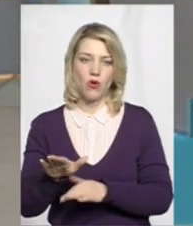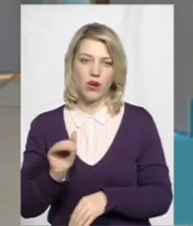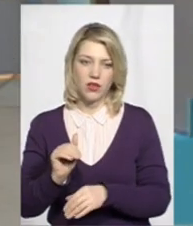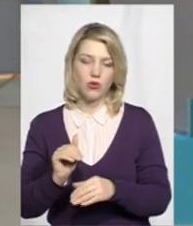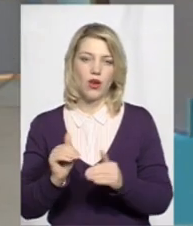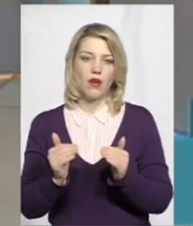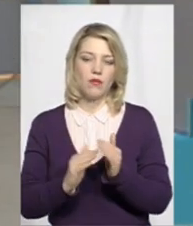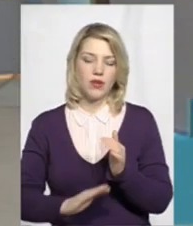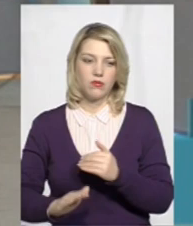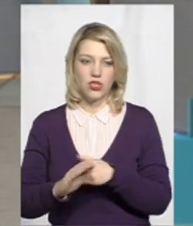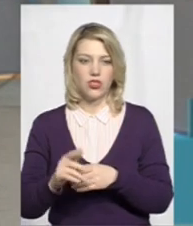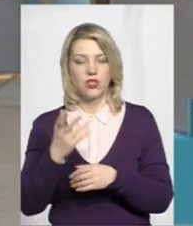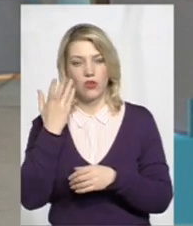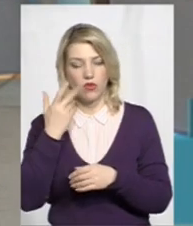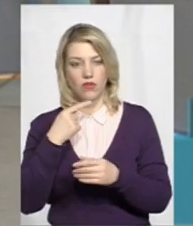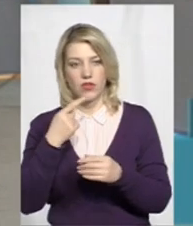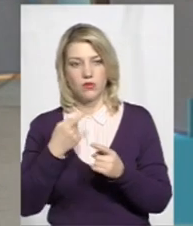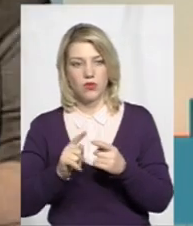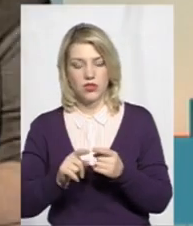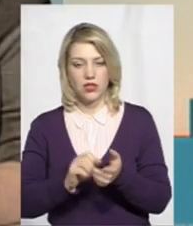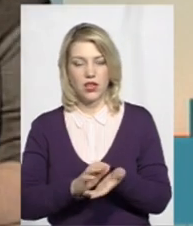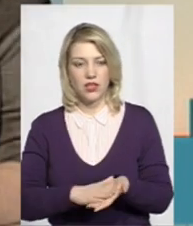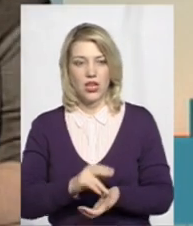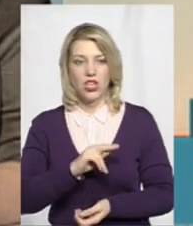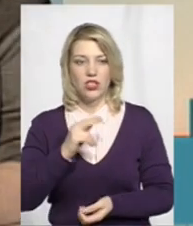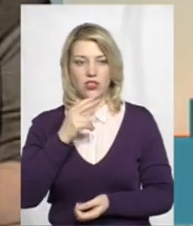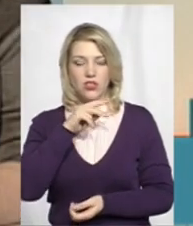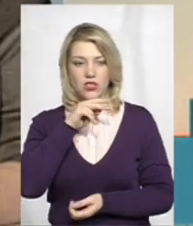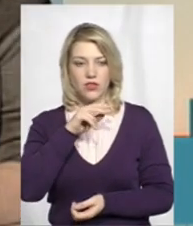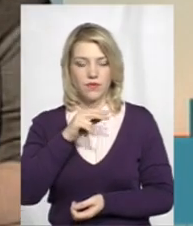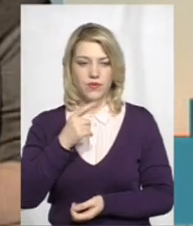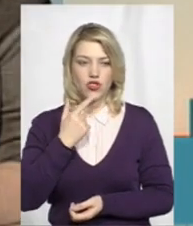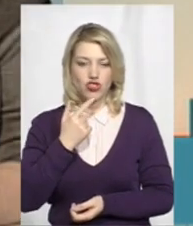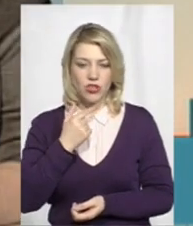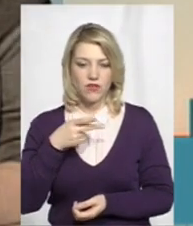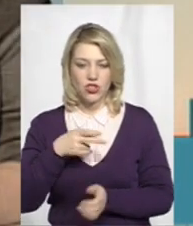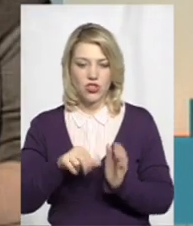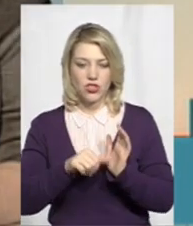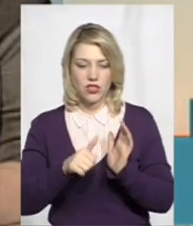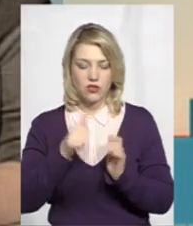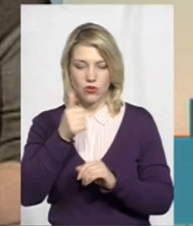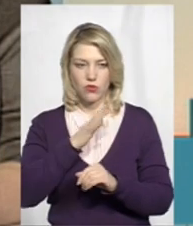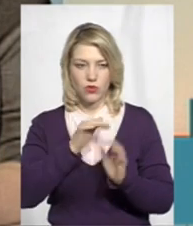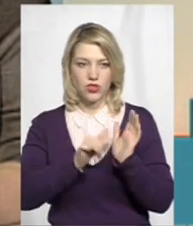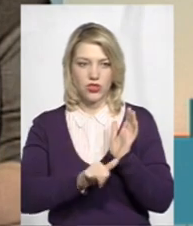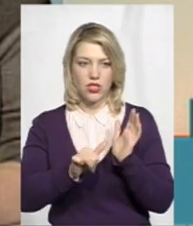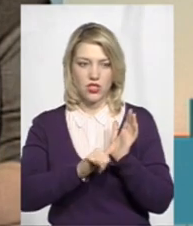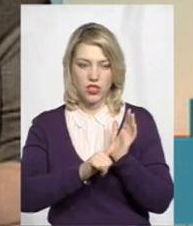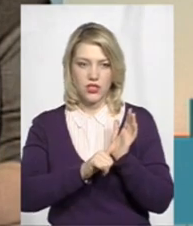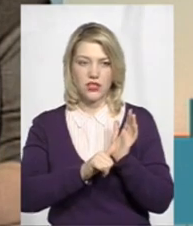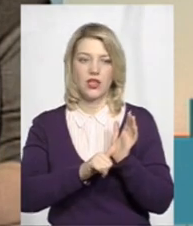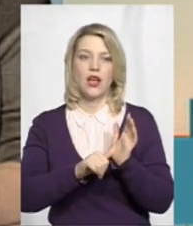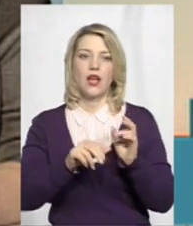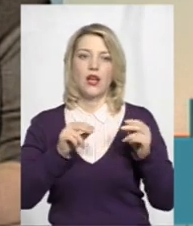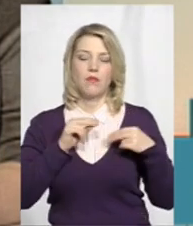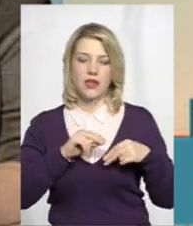виконкомі називалися ці дані. От в червні 2018 року в них було 66 працівників і 40 у штаті. Тобто це